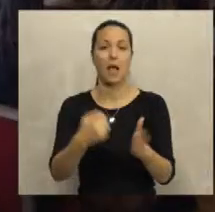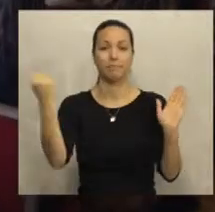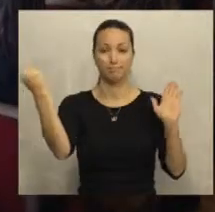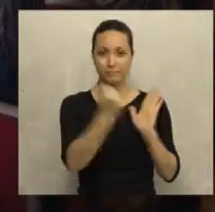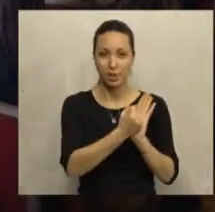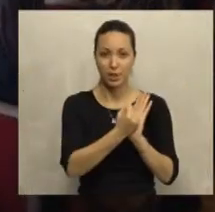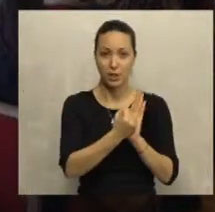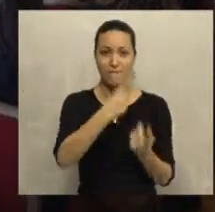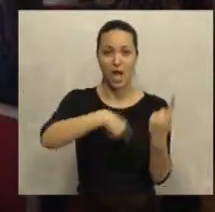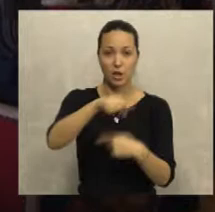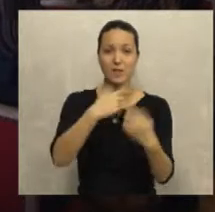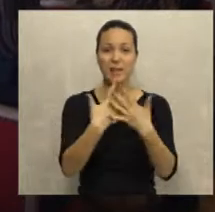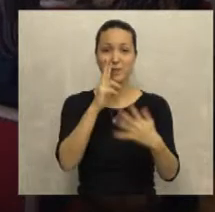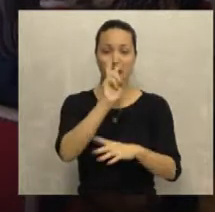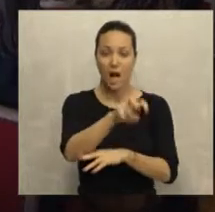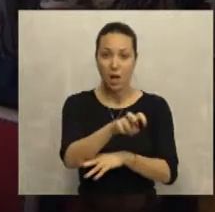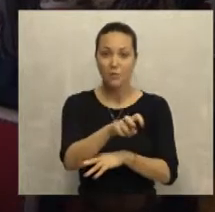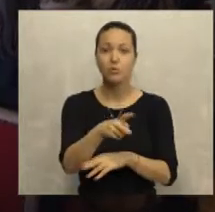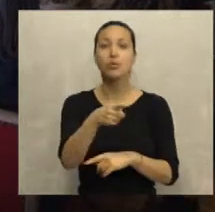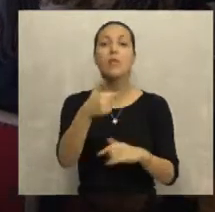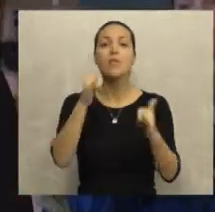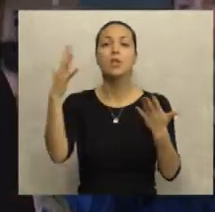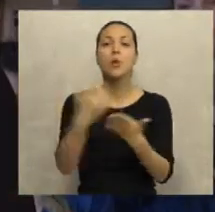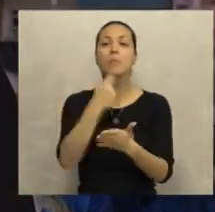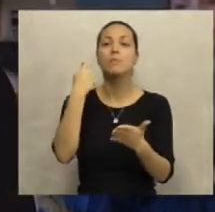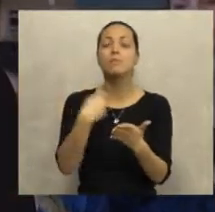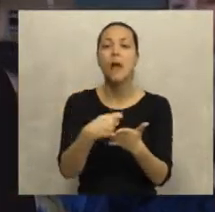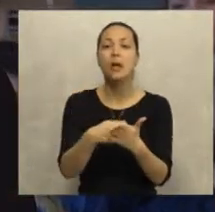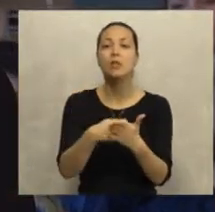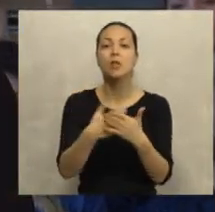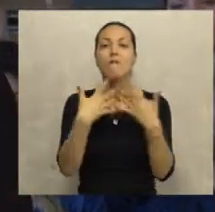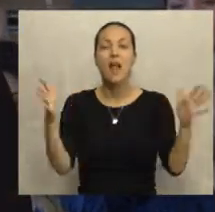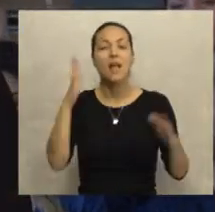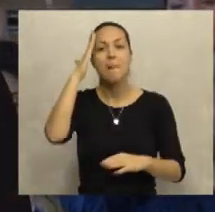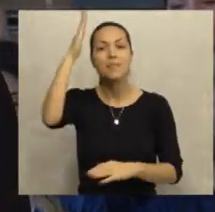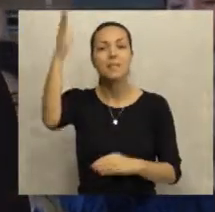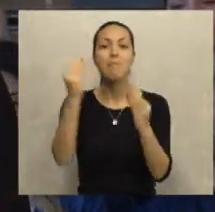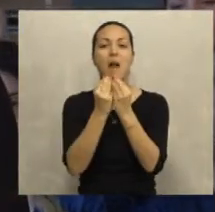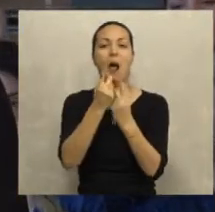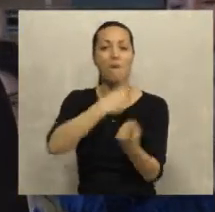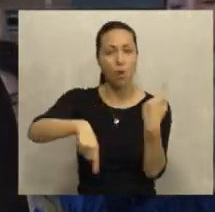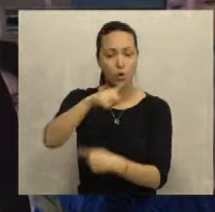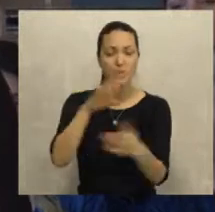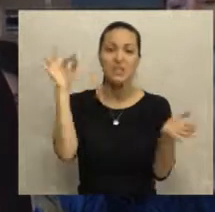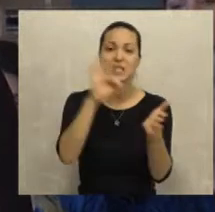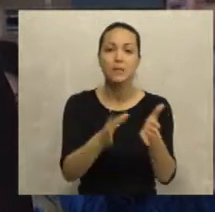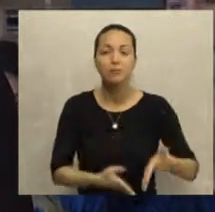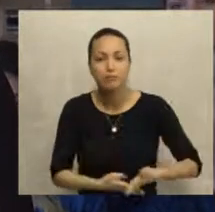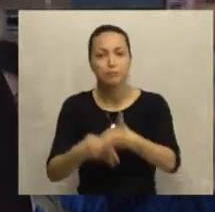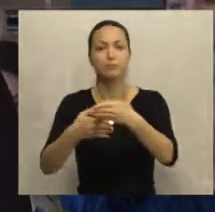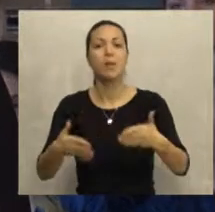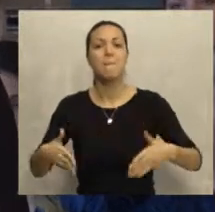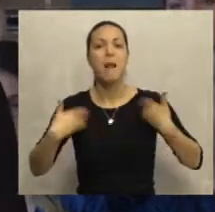Nagrada Pečat, Varoš i Sremsko Karlovačke je laureat koji se u potpunosti uklapao u veliku misiju Brankovog kola.